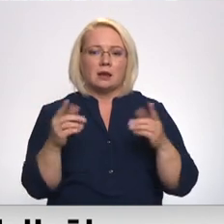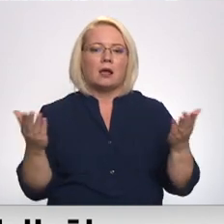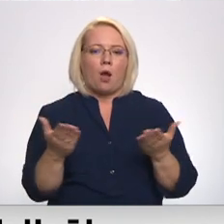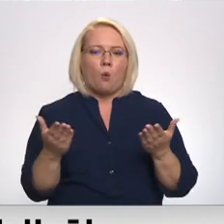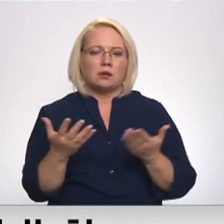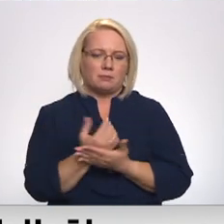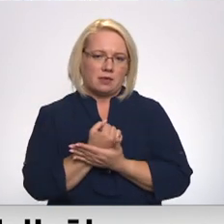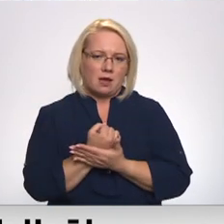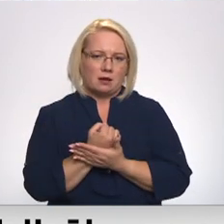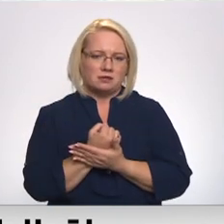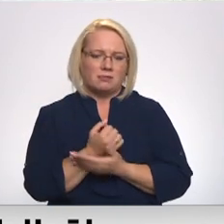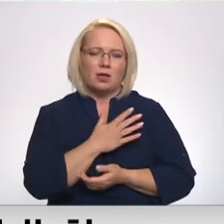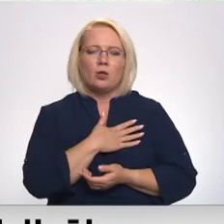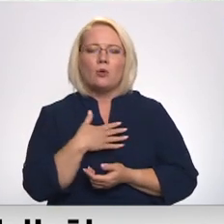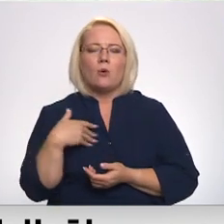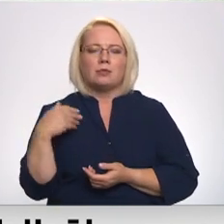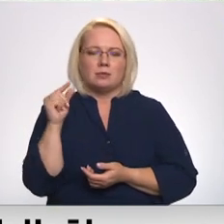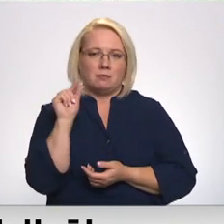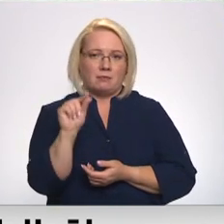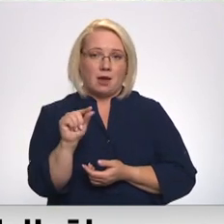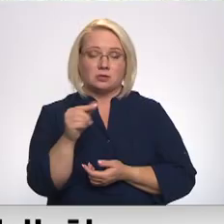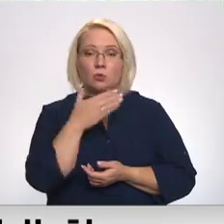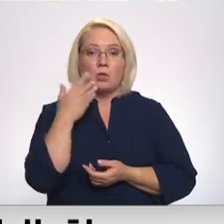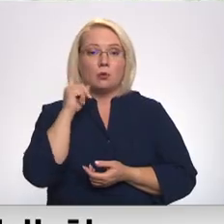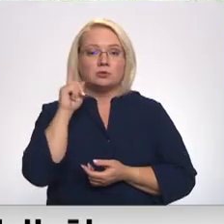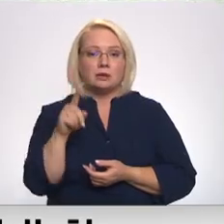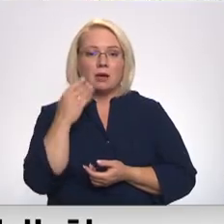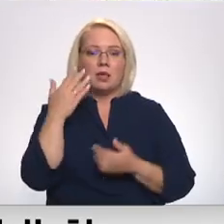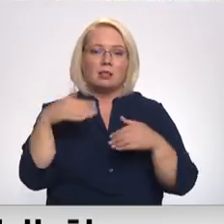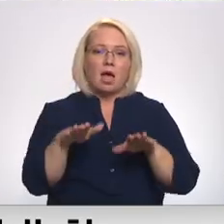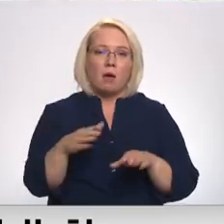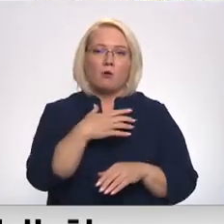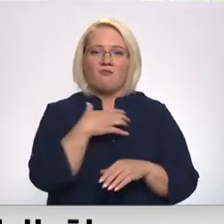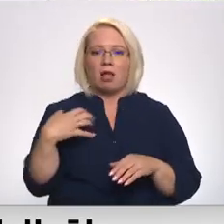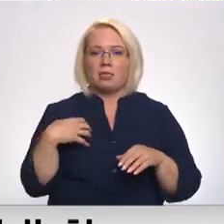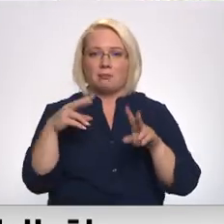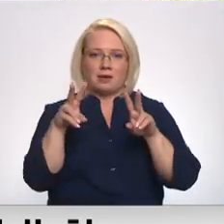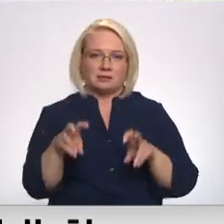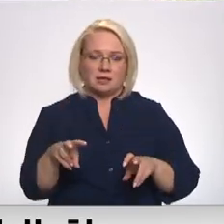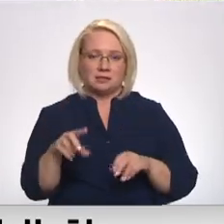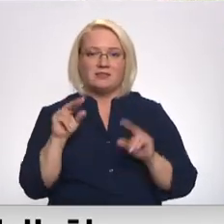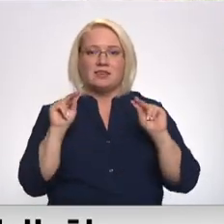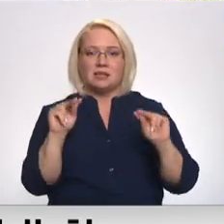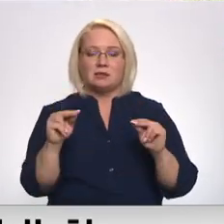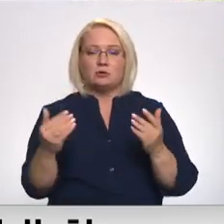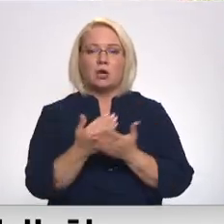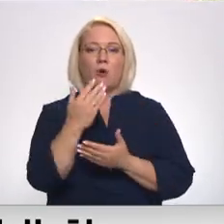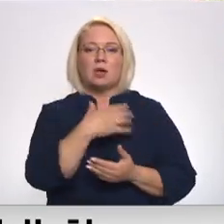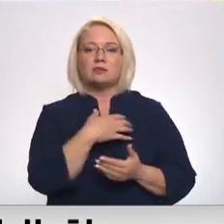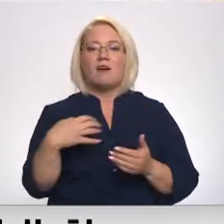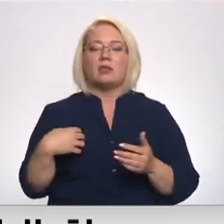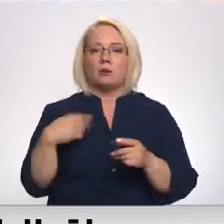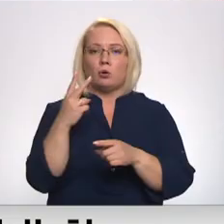panākts, bet ļoti maz. Nav arī zināms, ka lēmumu valdībā varētu izskatīt. Visticamāk tas būs jaunās valdības